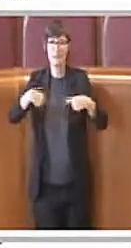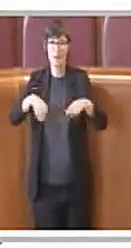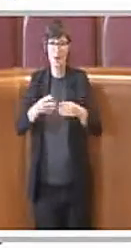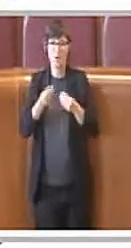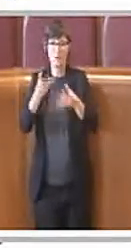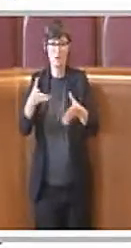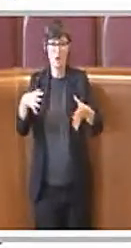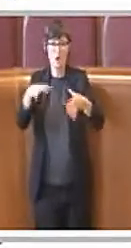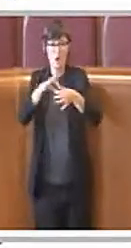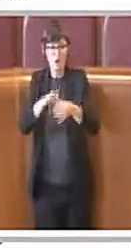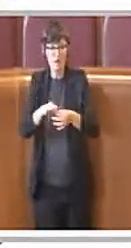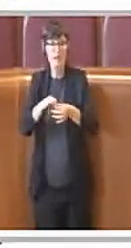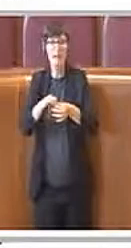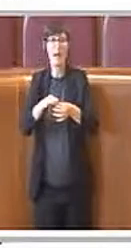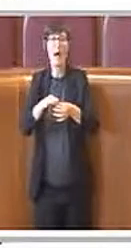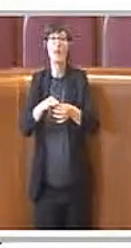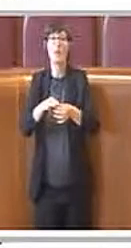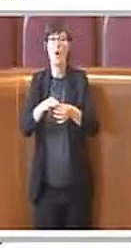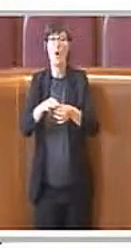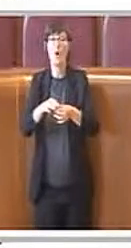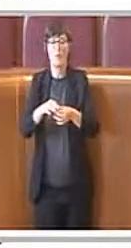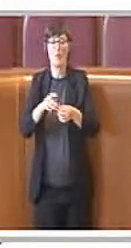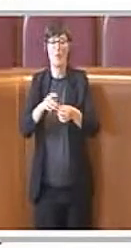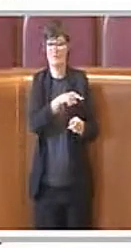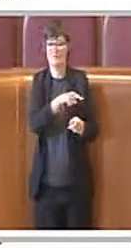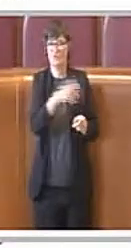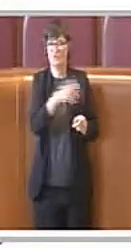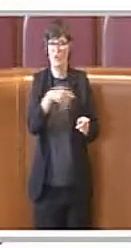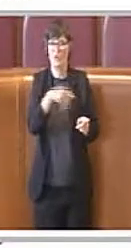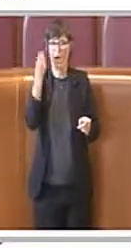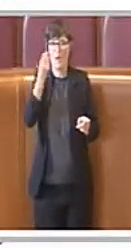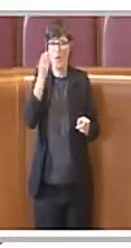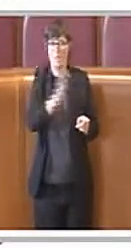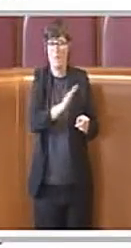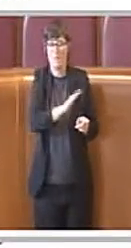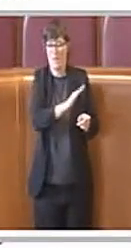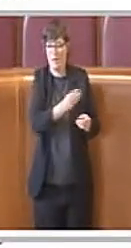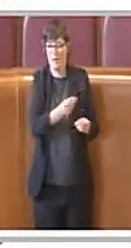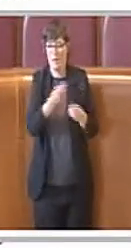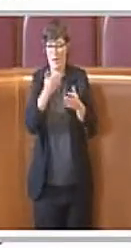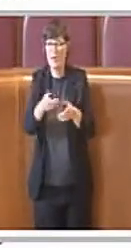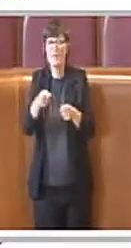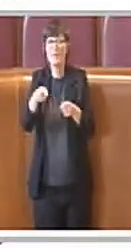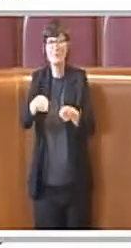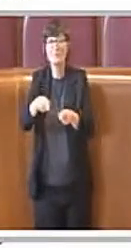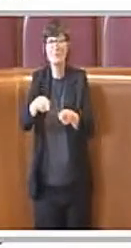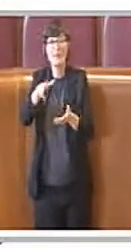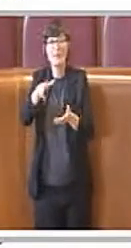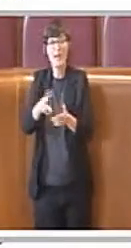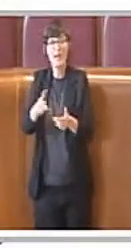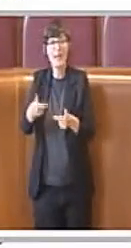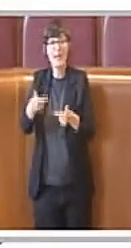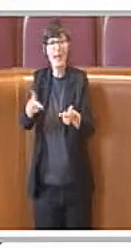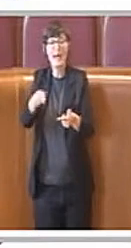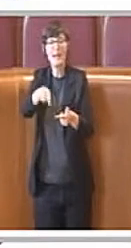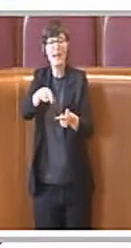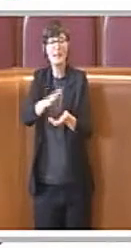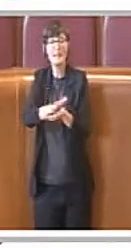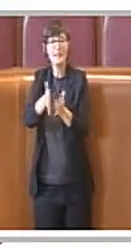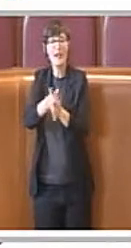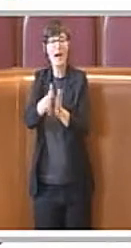'espressione del parere, in modo da garantire alle consulte la disponibilità degli atti che andranno in approvazione con una massima